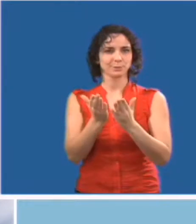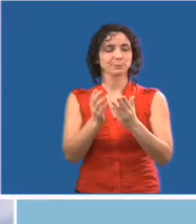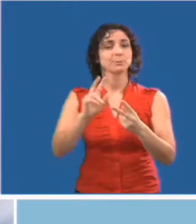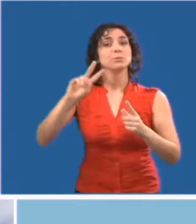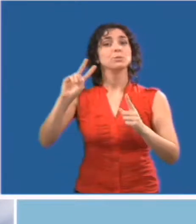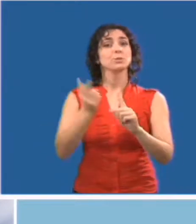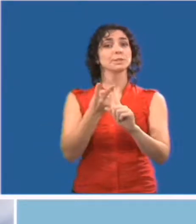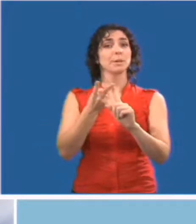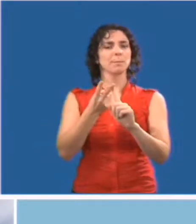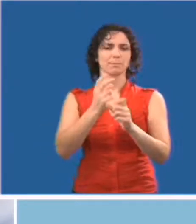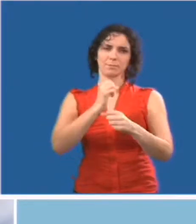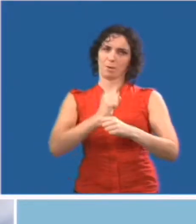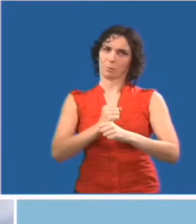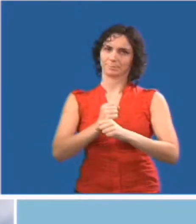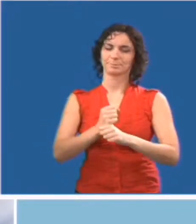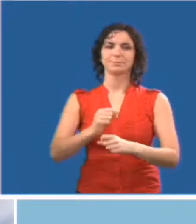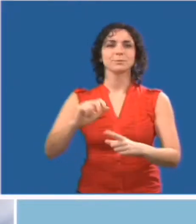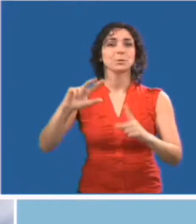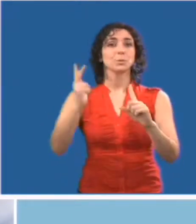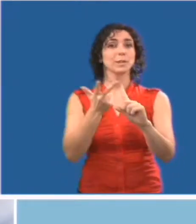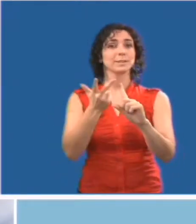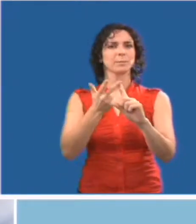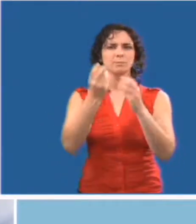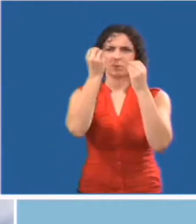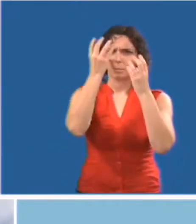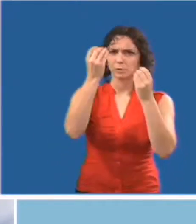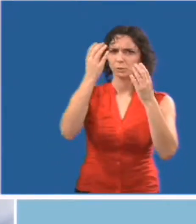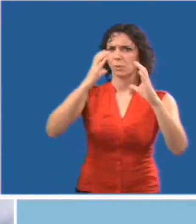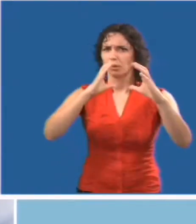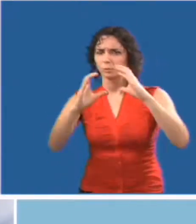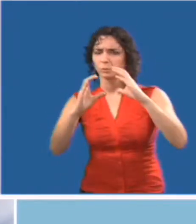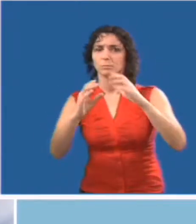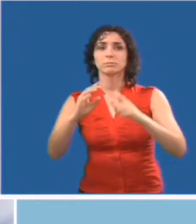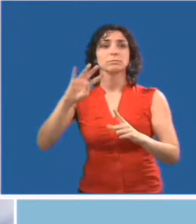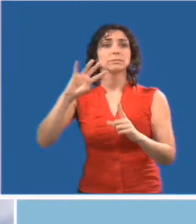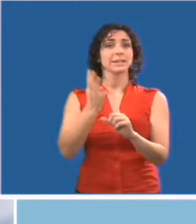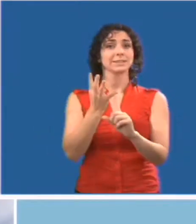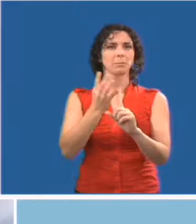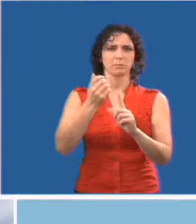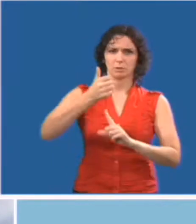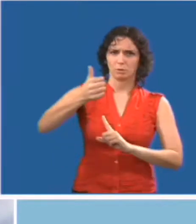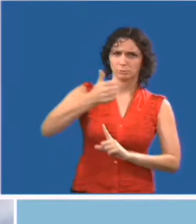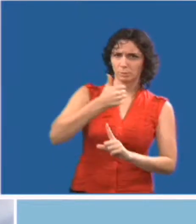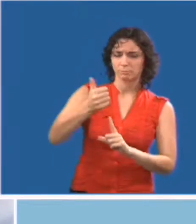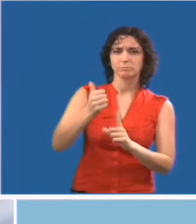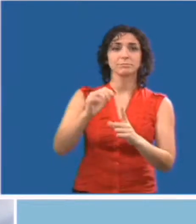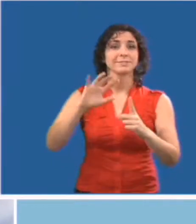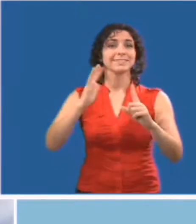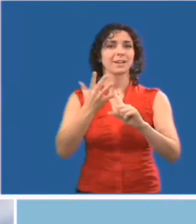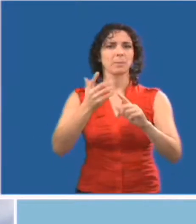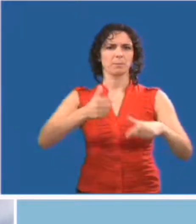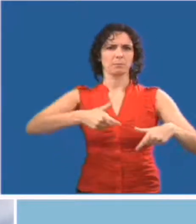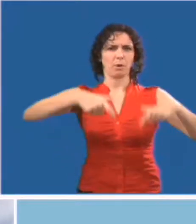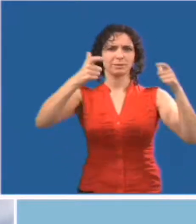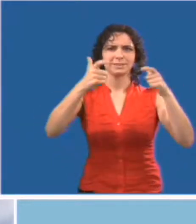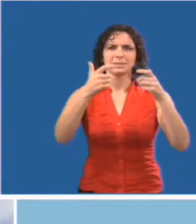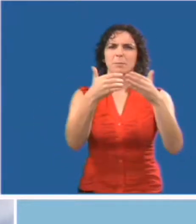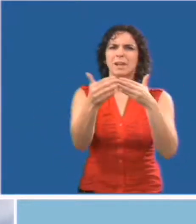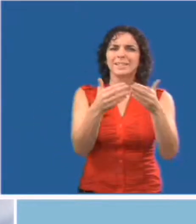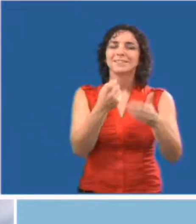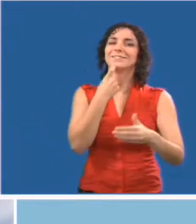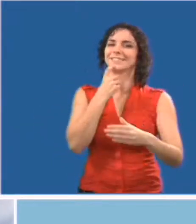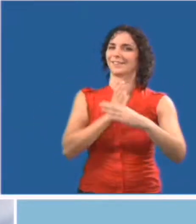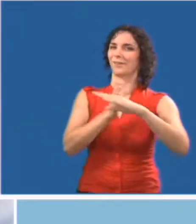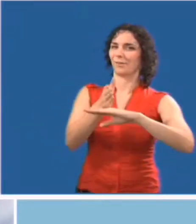l'élaboration de normes dans cinq secteurs. Les services à la clientèle, l'emploi, l'information